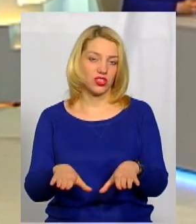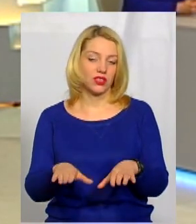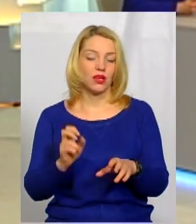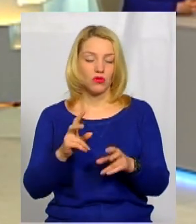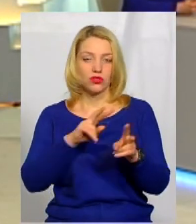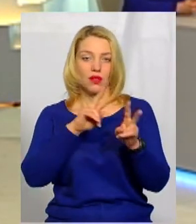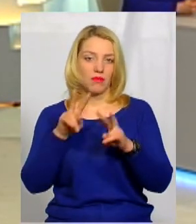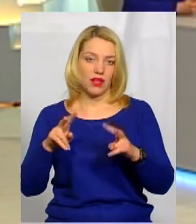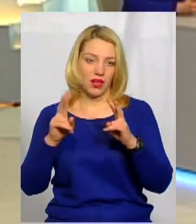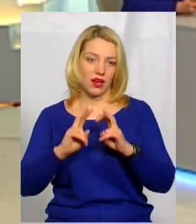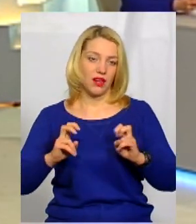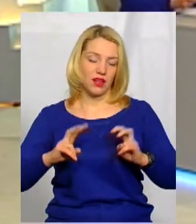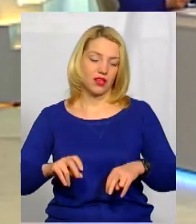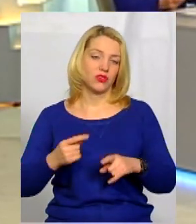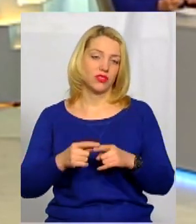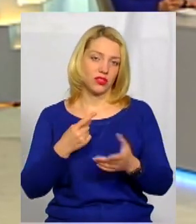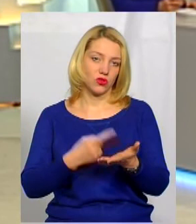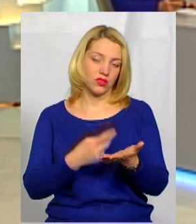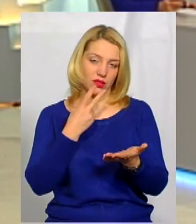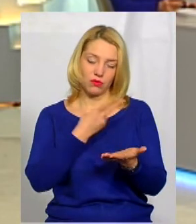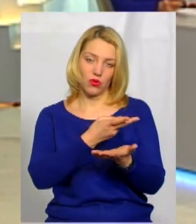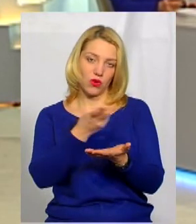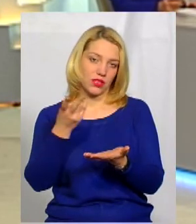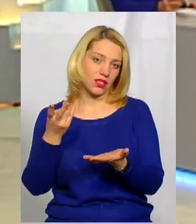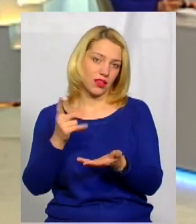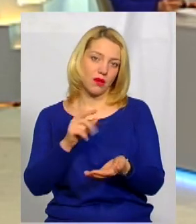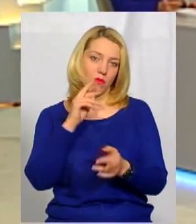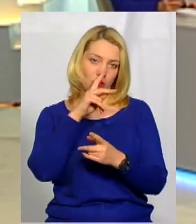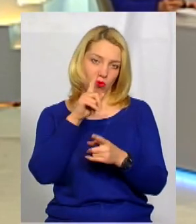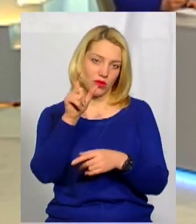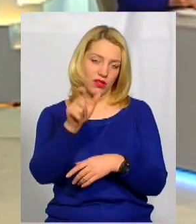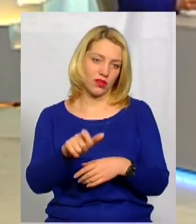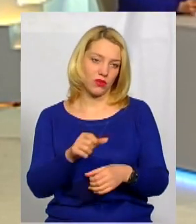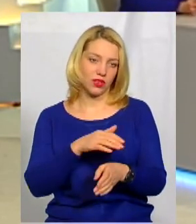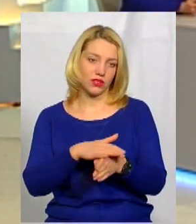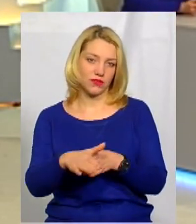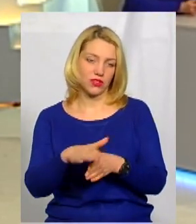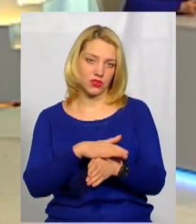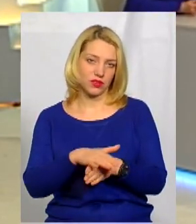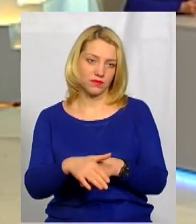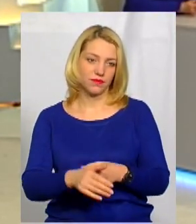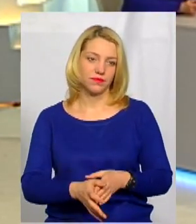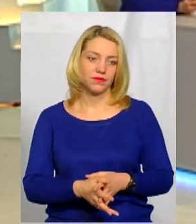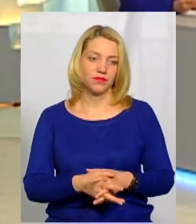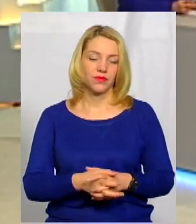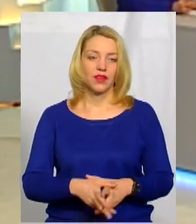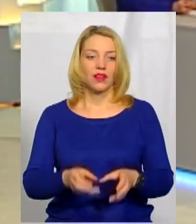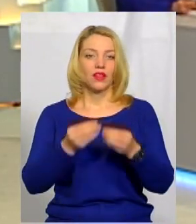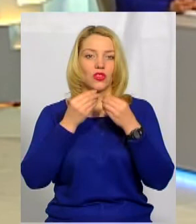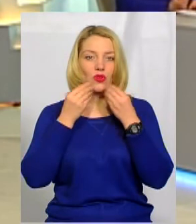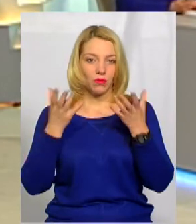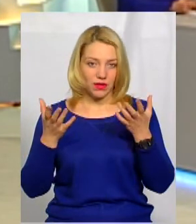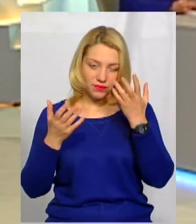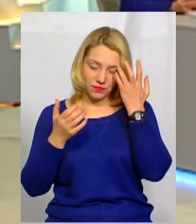переглянути і доказати. І довести, що все. І показати помилки, які були допущені громадянинам під час здачу. Добре.